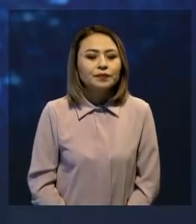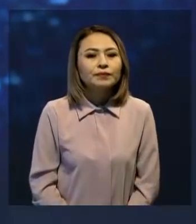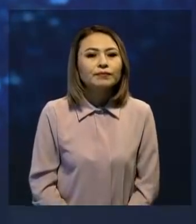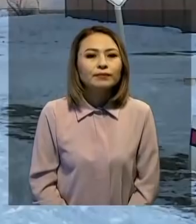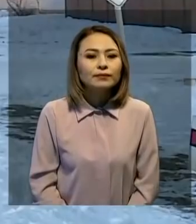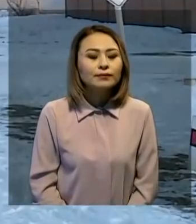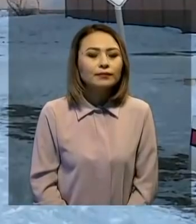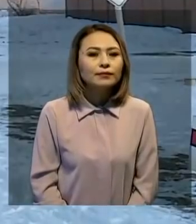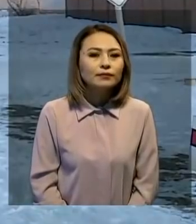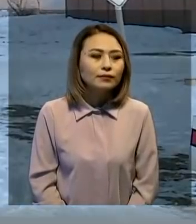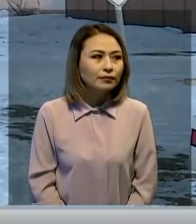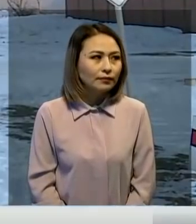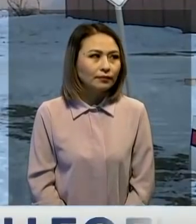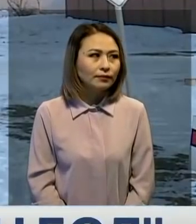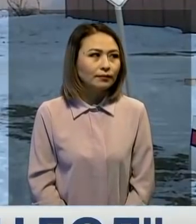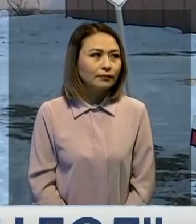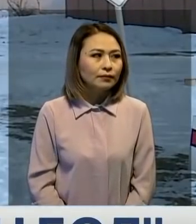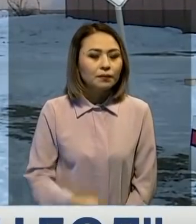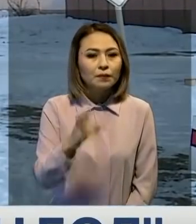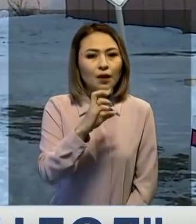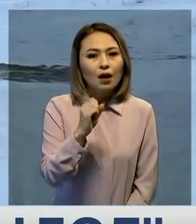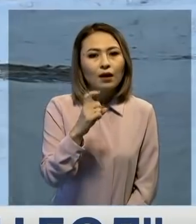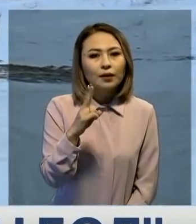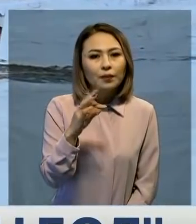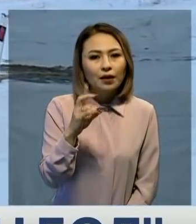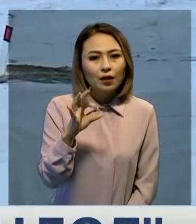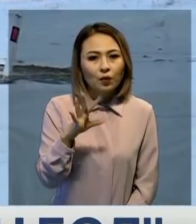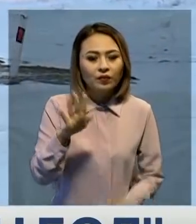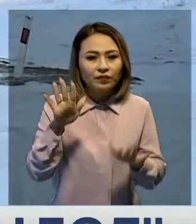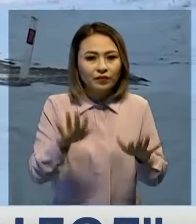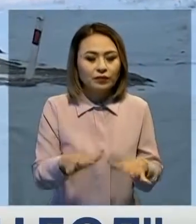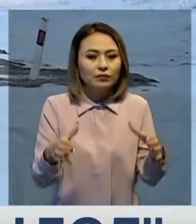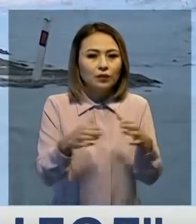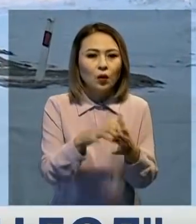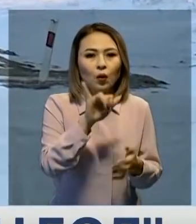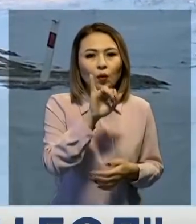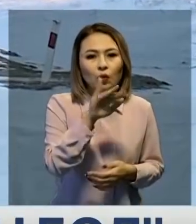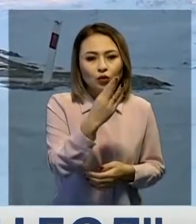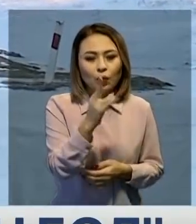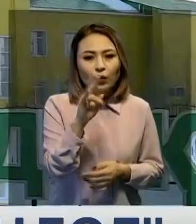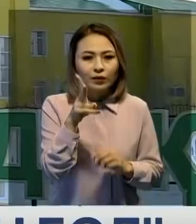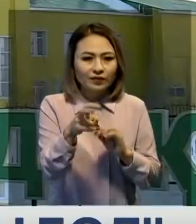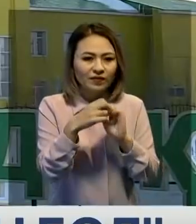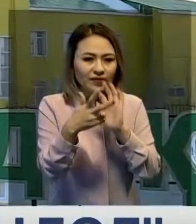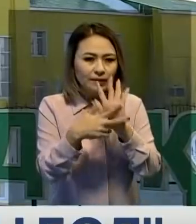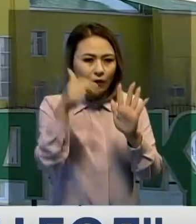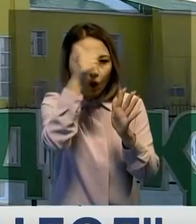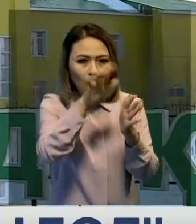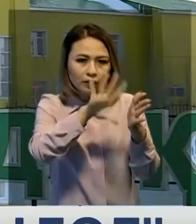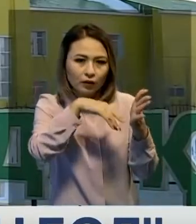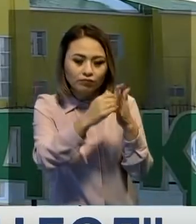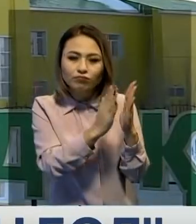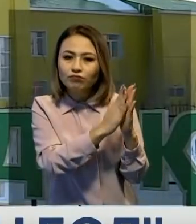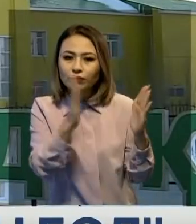көрді. Бер ғақперген ұфалға ұданының үшқұдық селуыл қокұрығынды 2018 жылдан бер еңбегетіп келеді. Бұған дейінгі